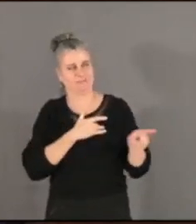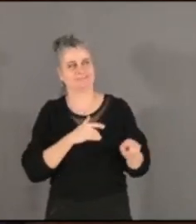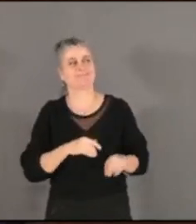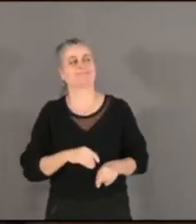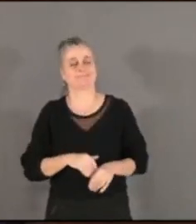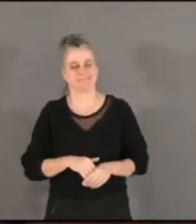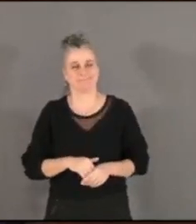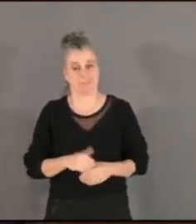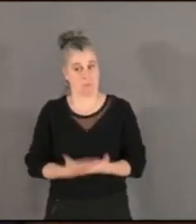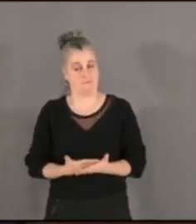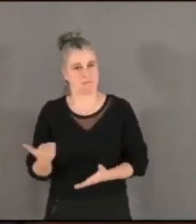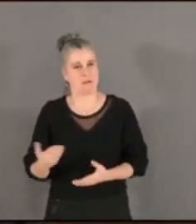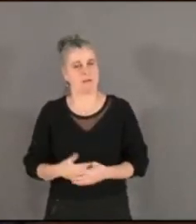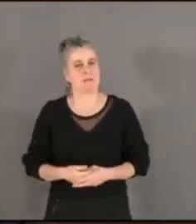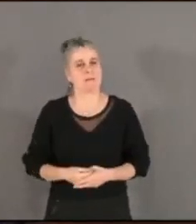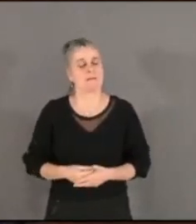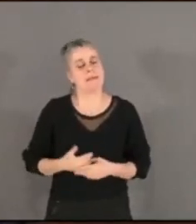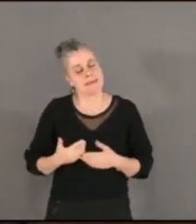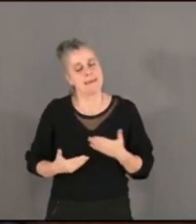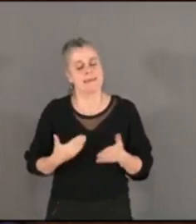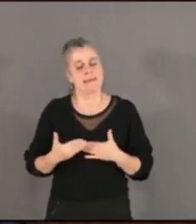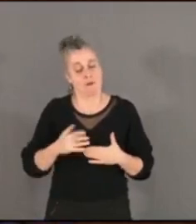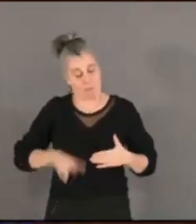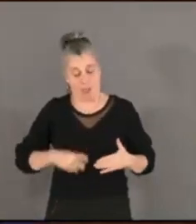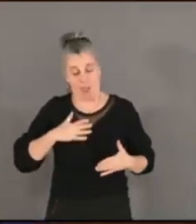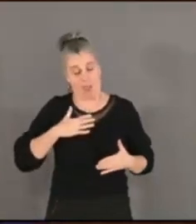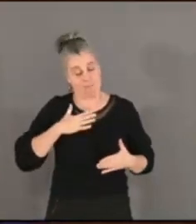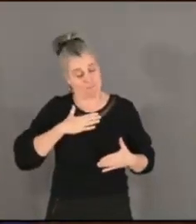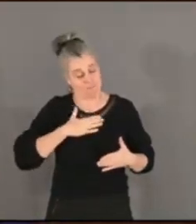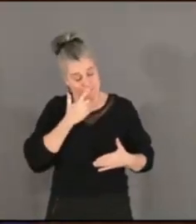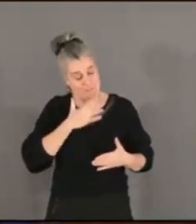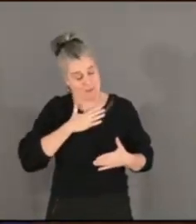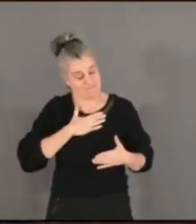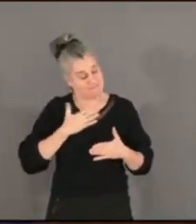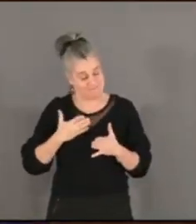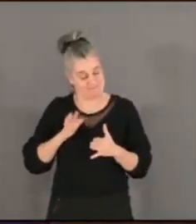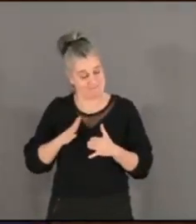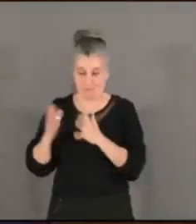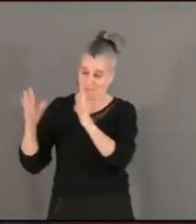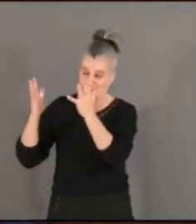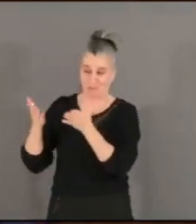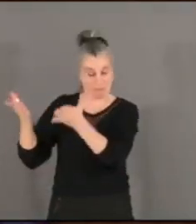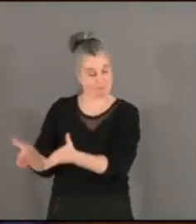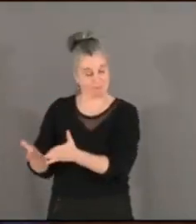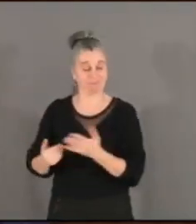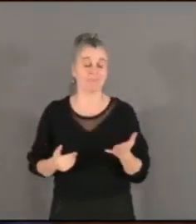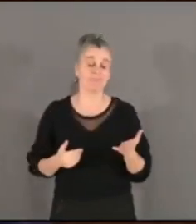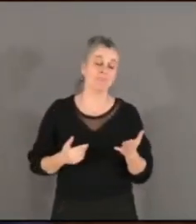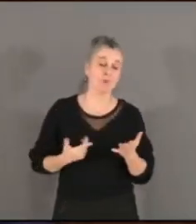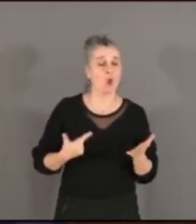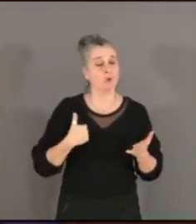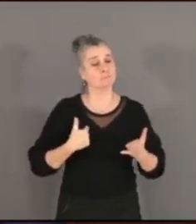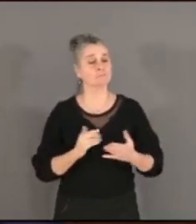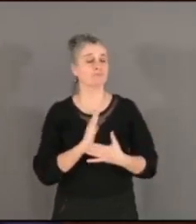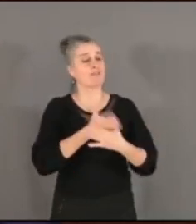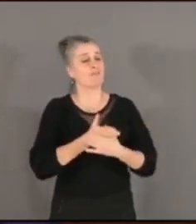Et nous ne pouvons, nous, en tout cas moi, que l'en féliciter. Alors mon intervention va être, du coup, déjà que lorsque j'interviens, ça ne